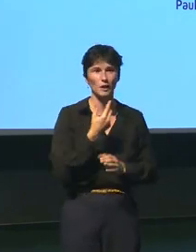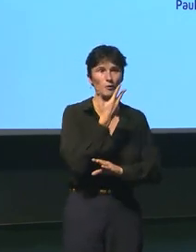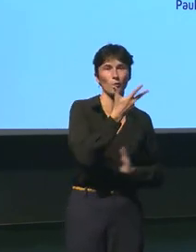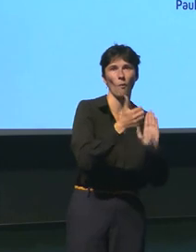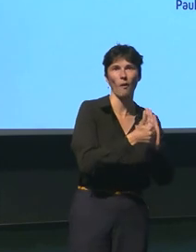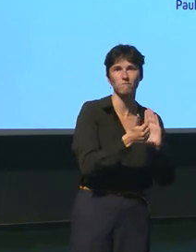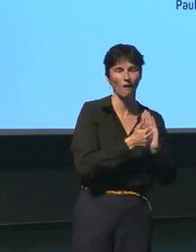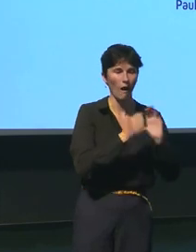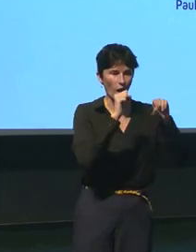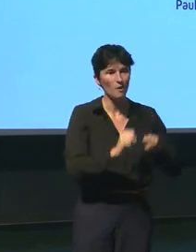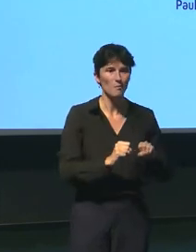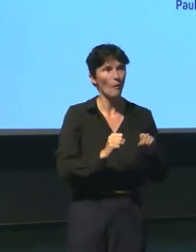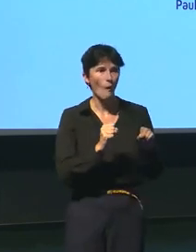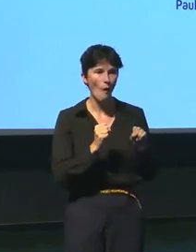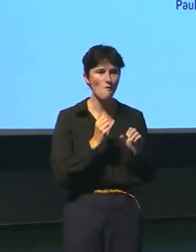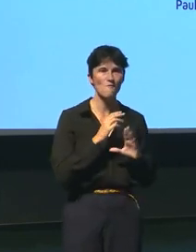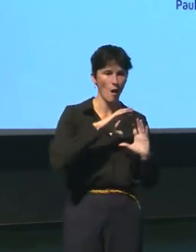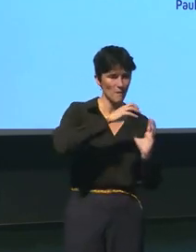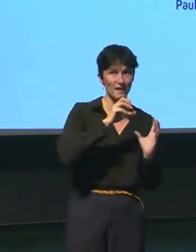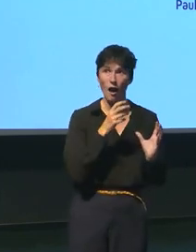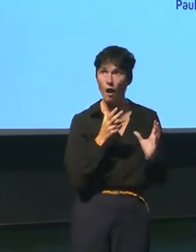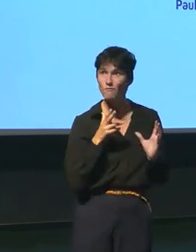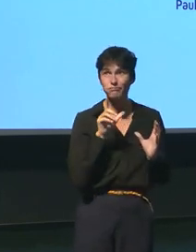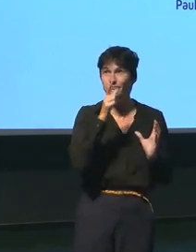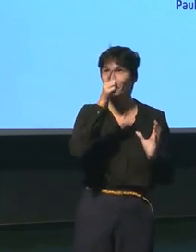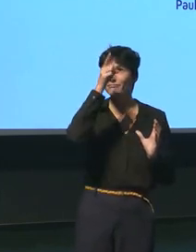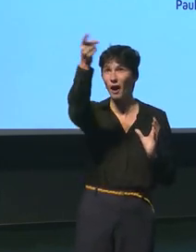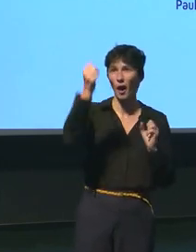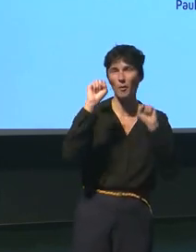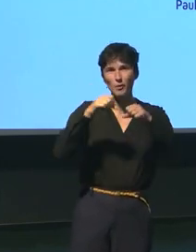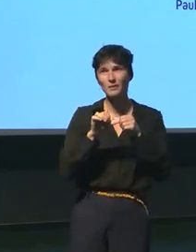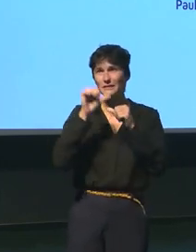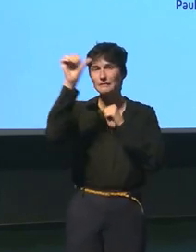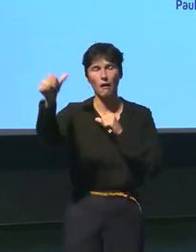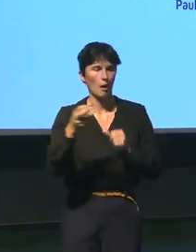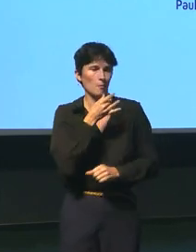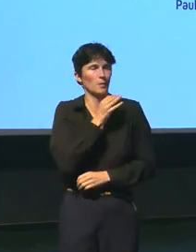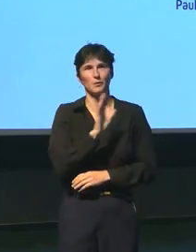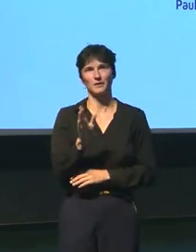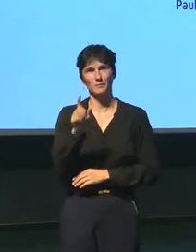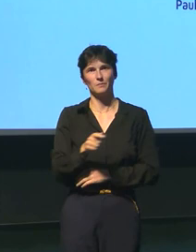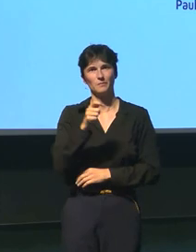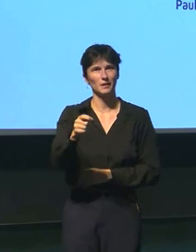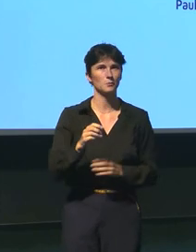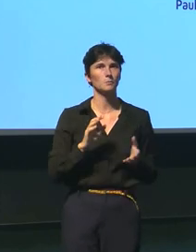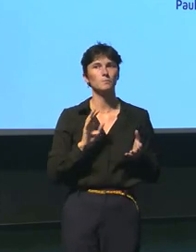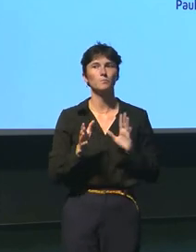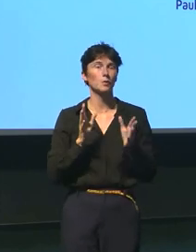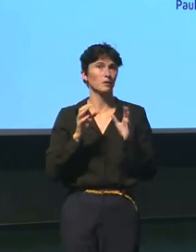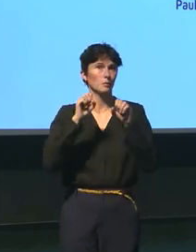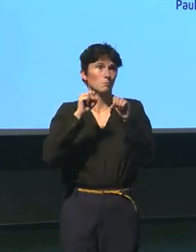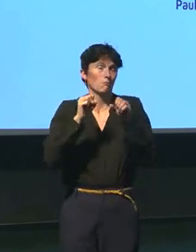embarquaient dans un voyage interplanétaire de cette dimension-là ils ne pas profilés pour en doute que ça se ferait probablement